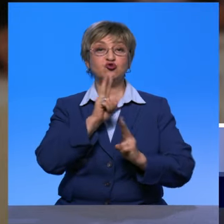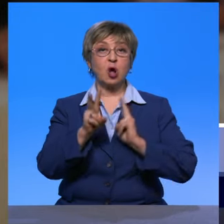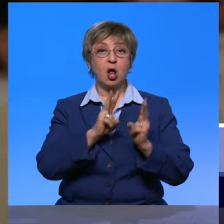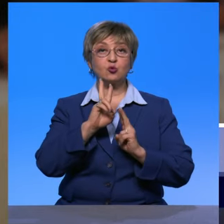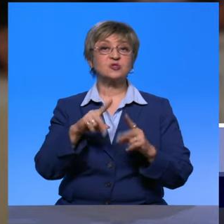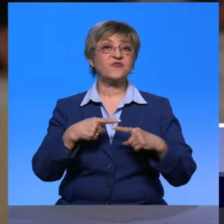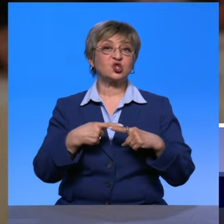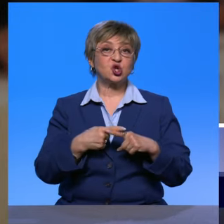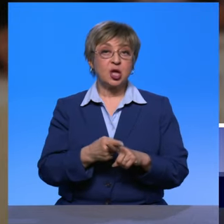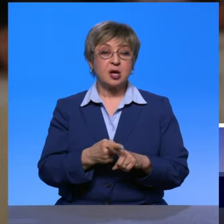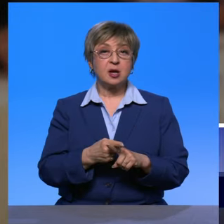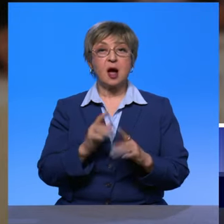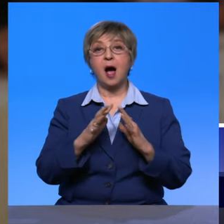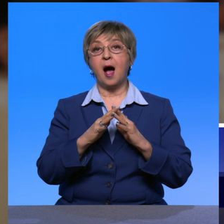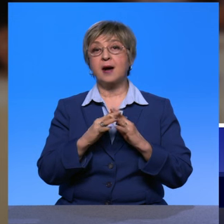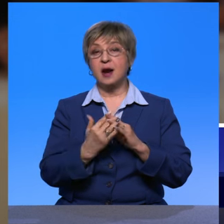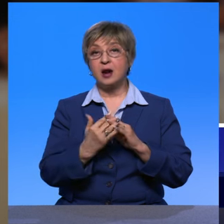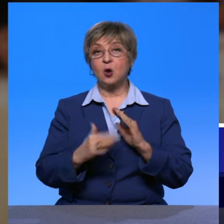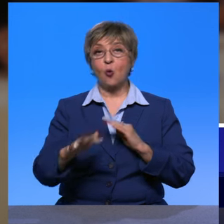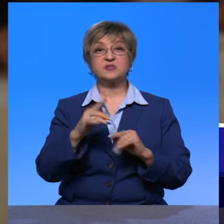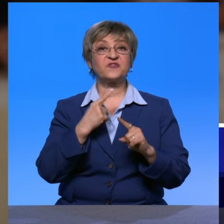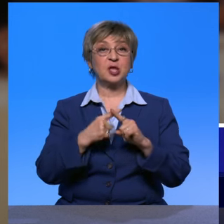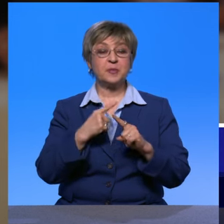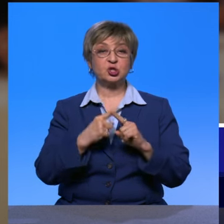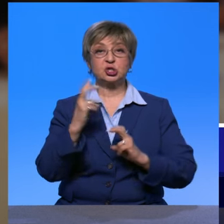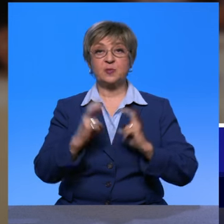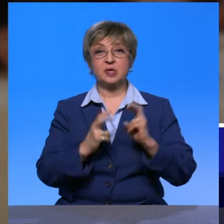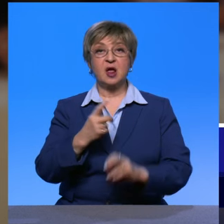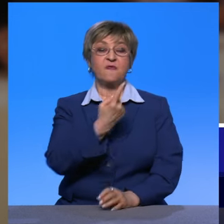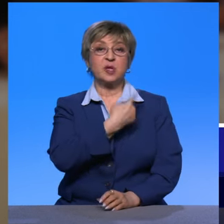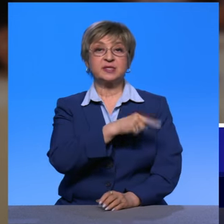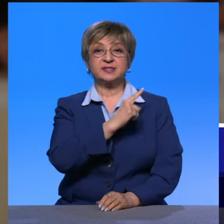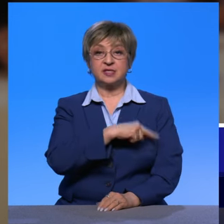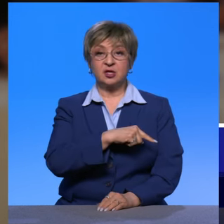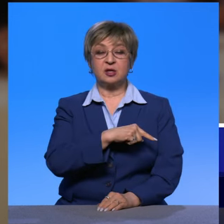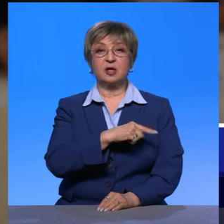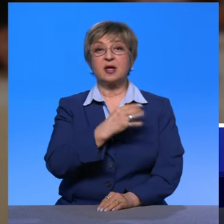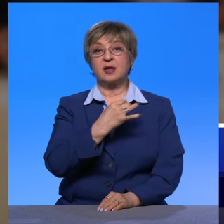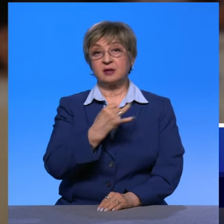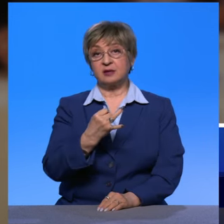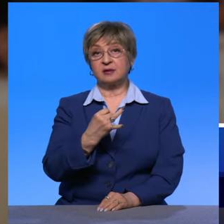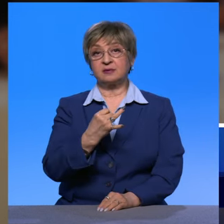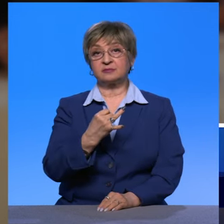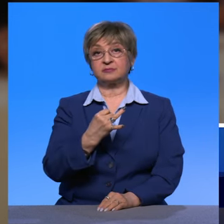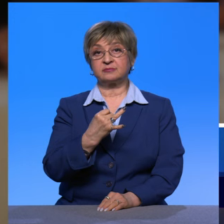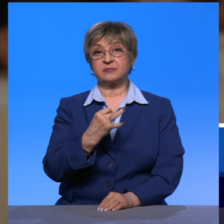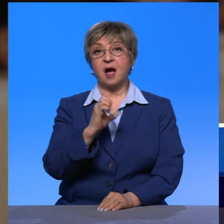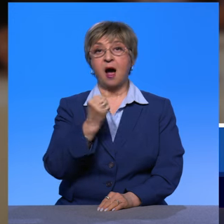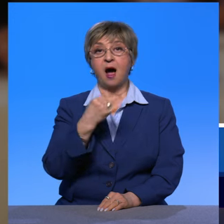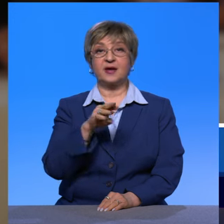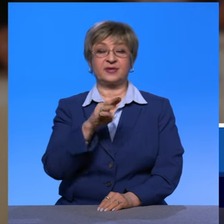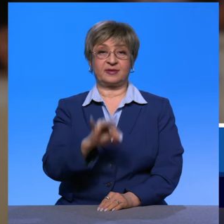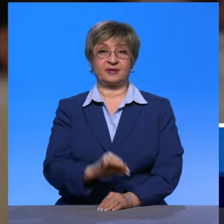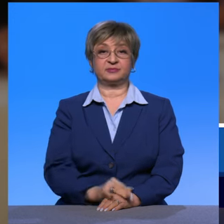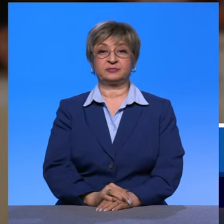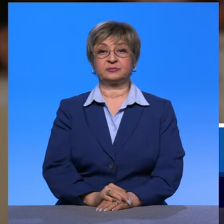инженерных и аграрной сфере, в химической промышленности, в медицине. Ну и, конечно же, войти. Мы все слышали про эти